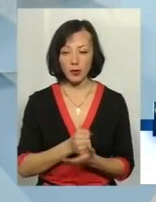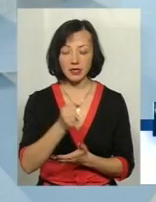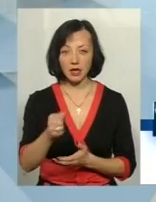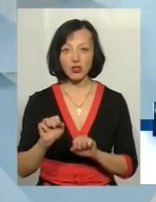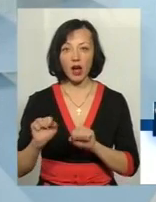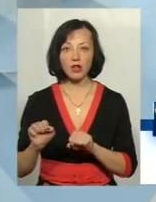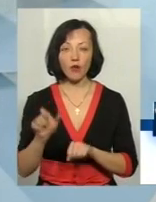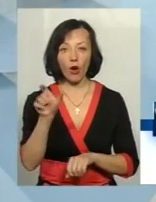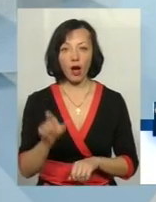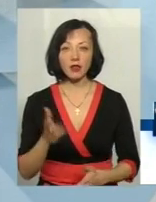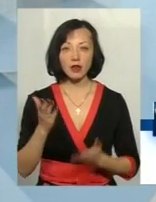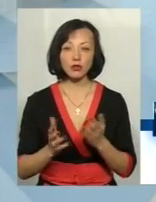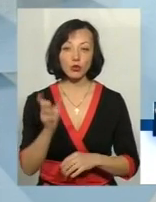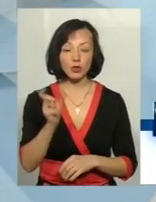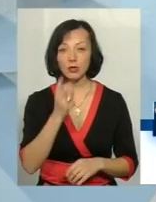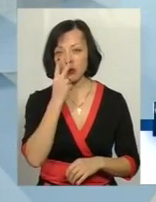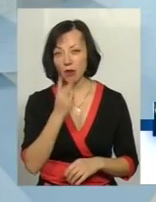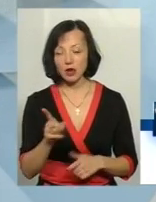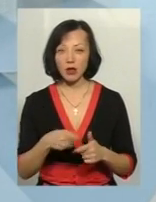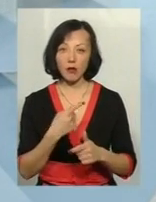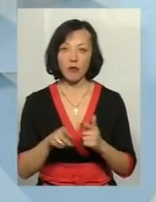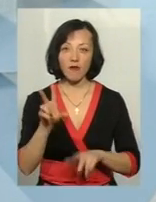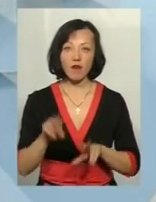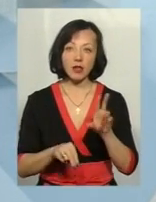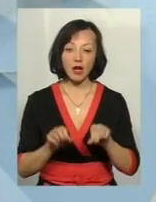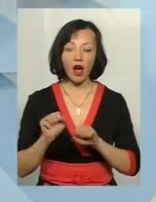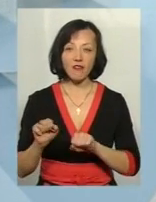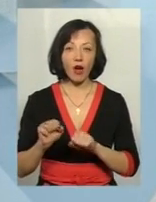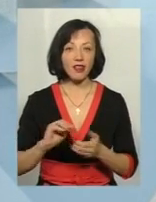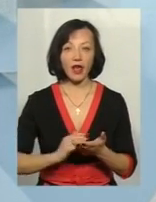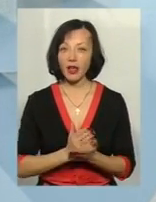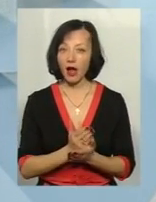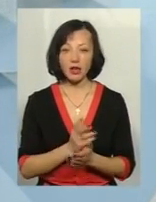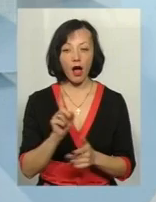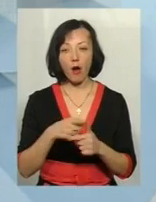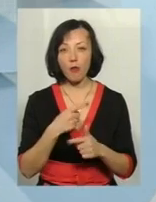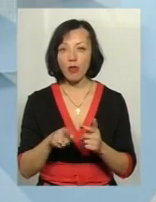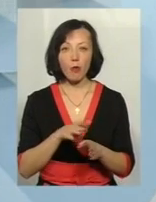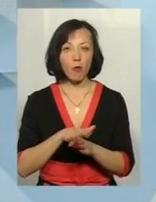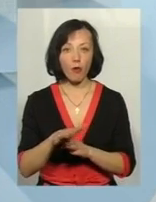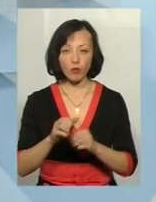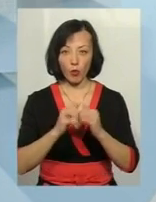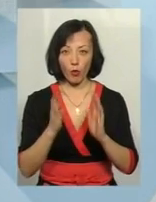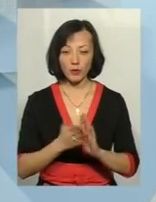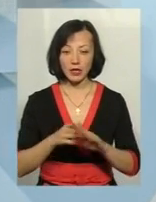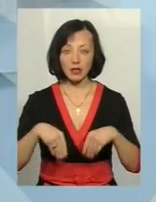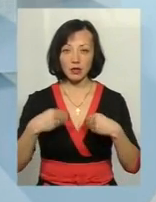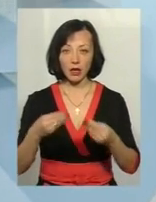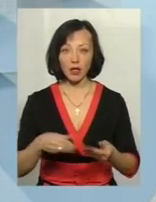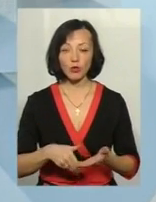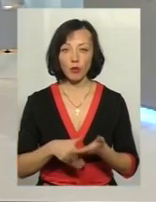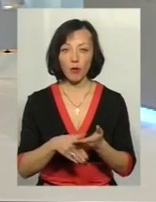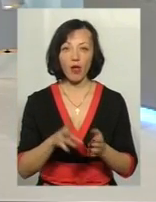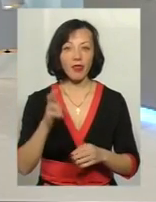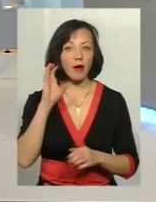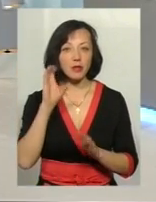адвокат, якщо особа бачить або вважає, що адвокат неякісно або не в повній мірі надає безоплатну правову допомогу, не